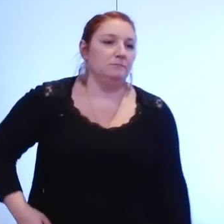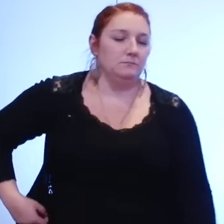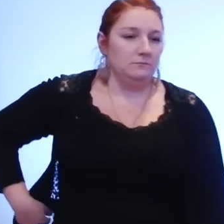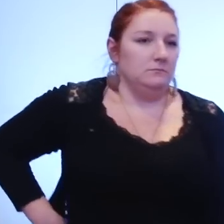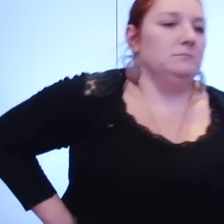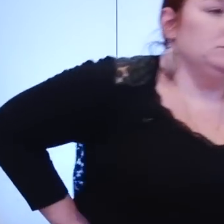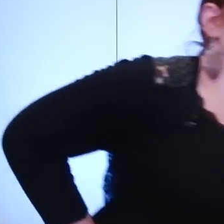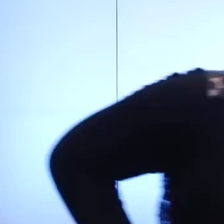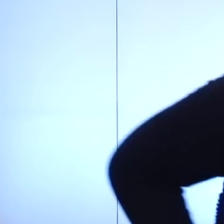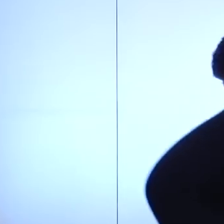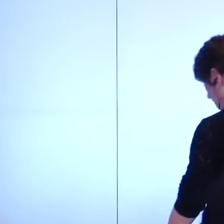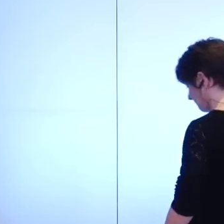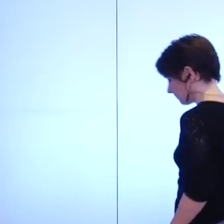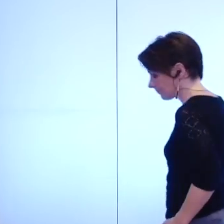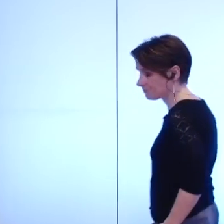merci